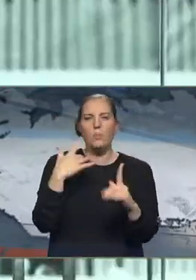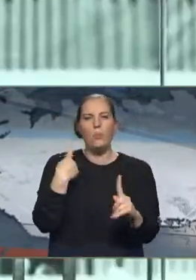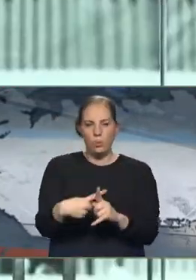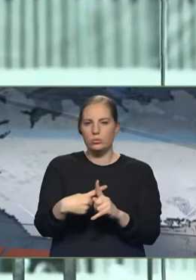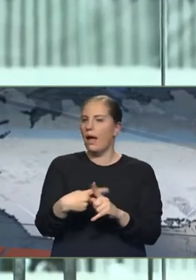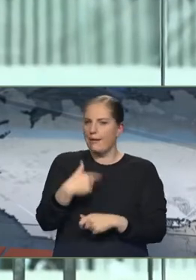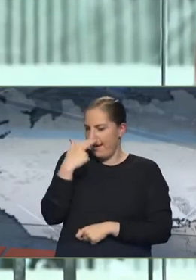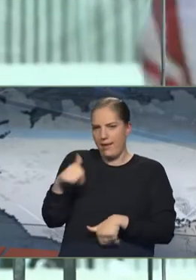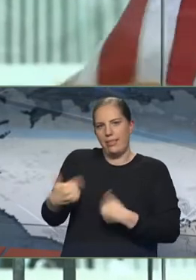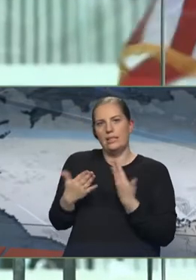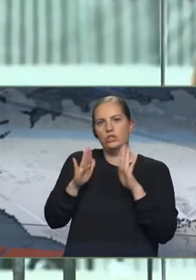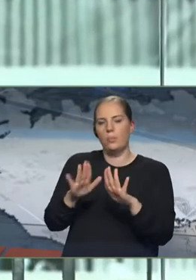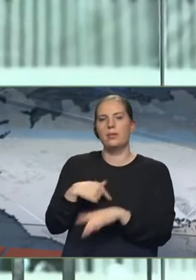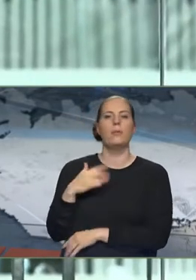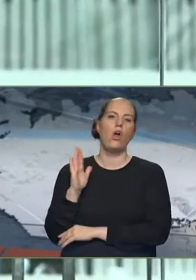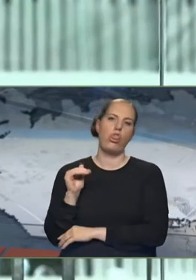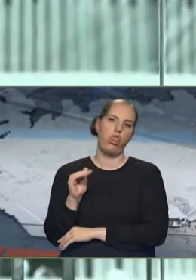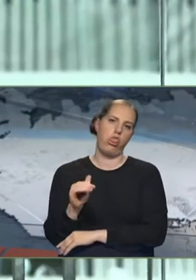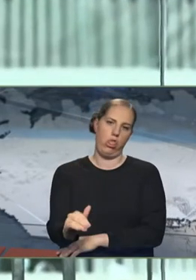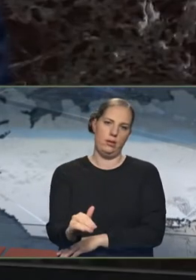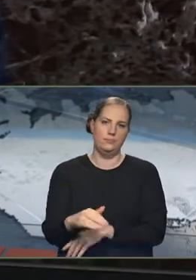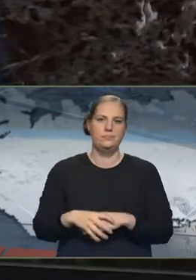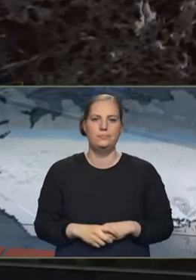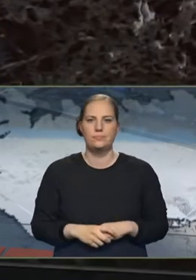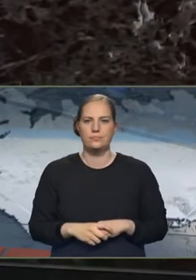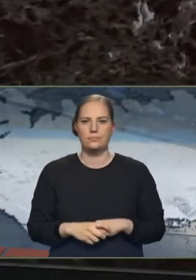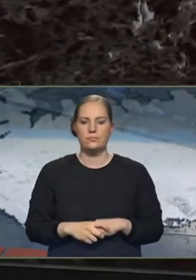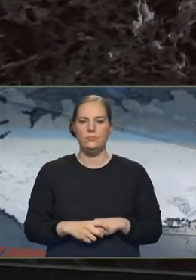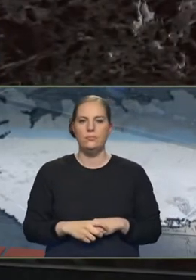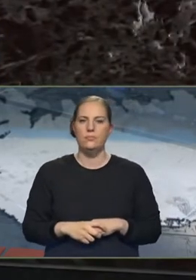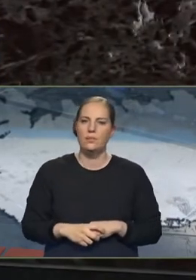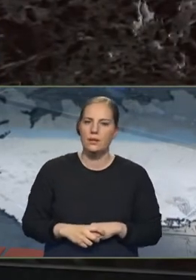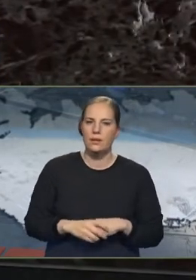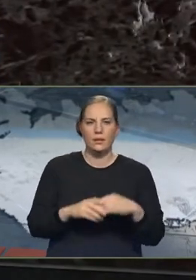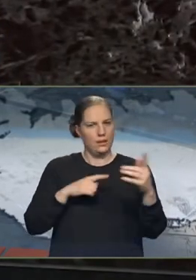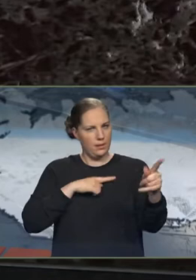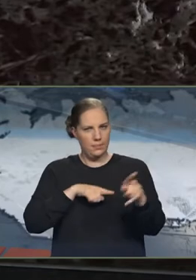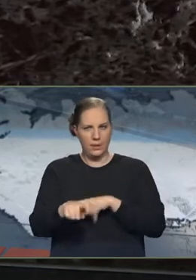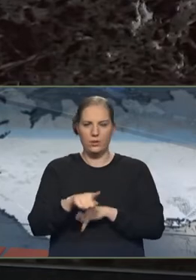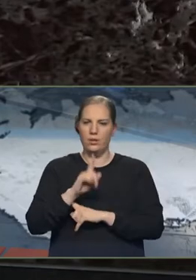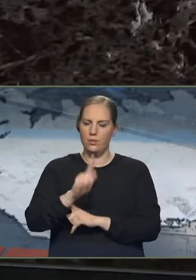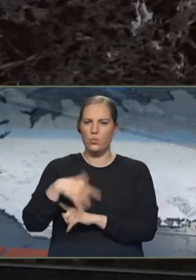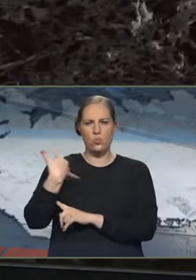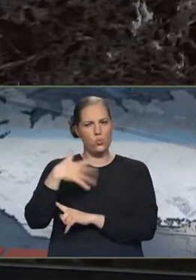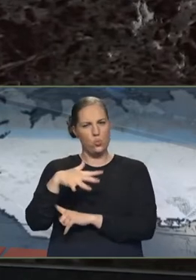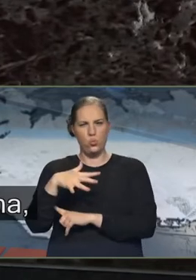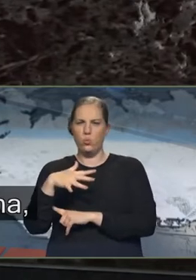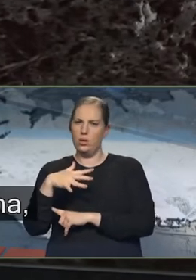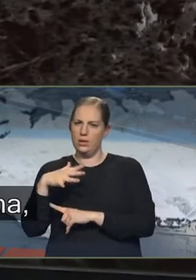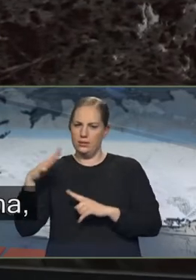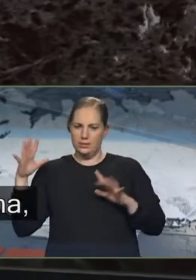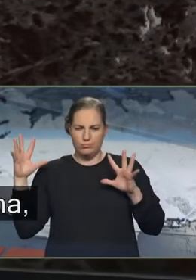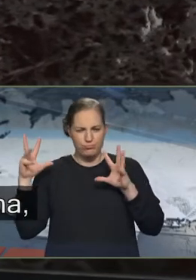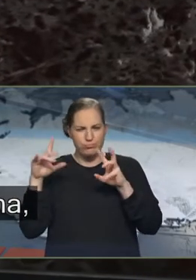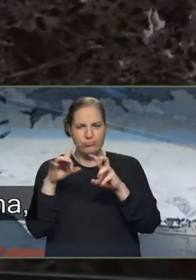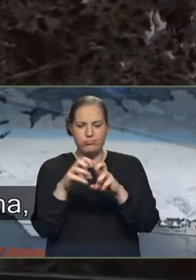gert til að stöðva það fyrir allt og seint. In the first crucial hours of this violent attack, he